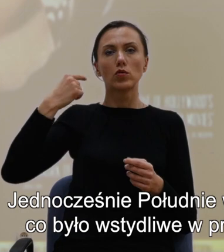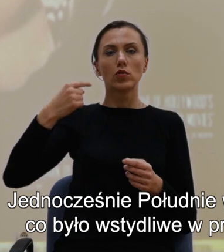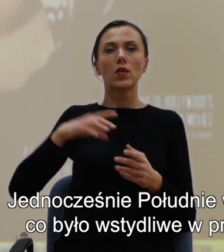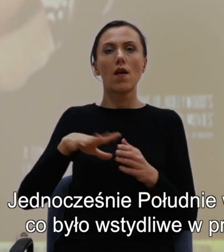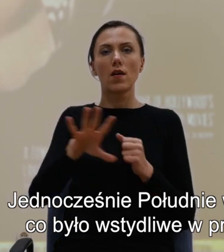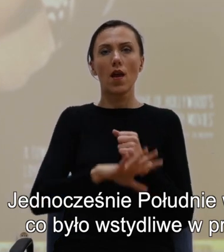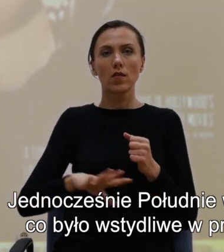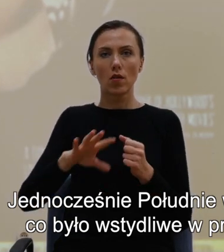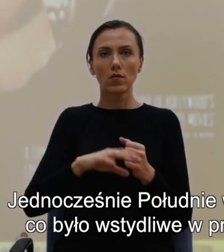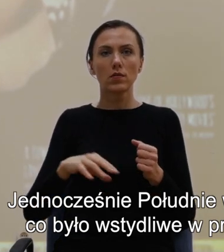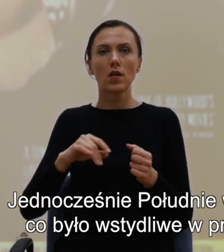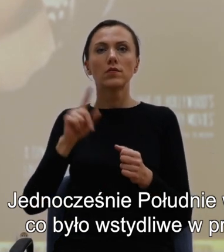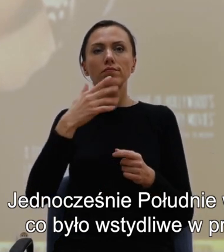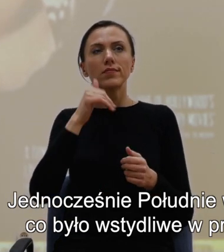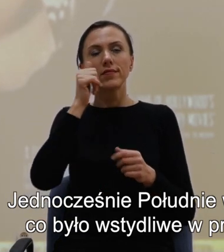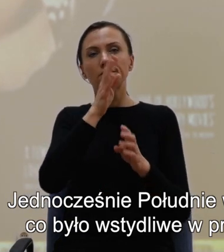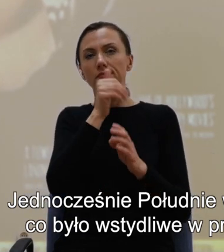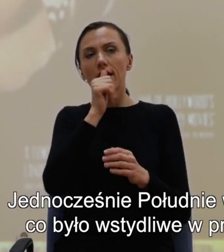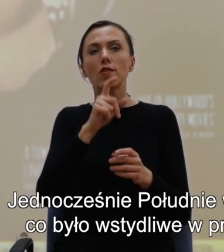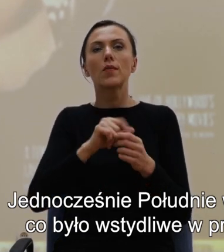stworzyło mit przegranej sprawy.